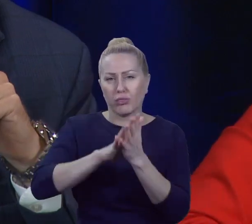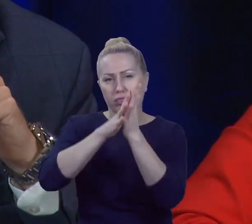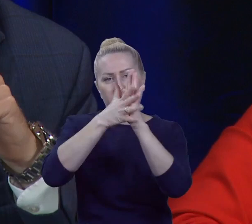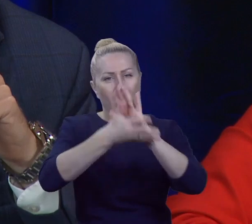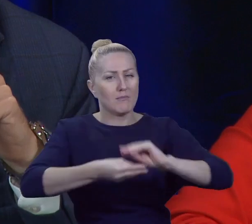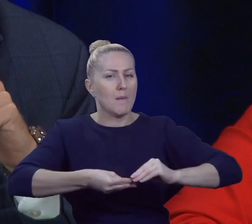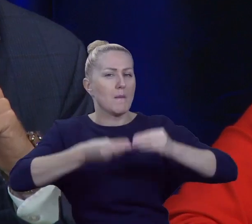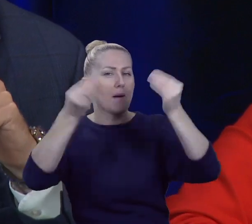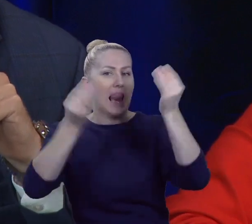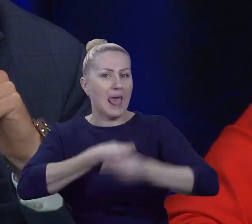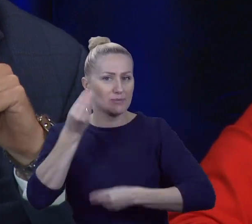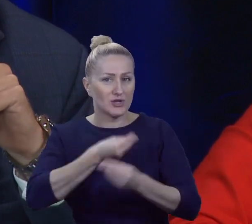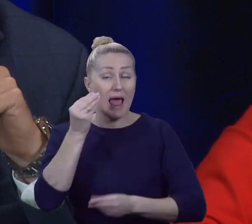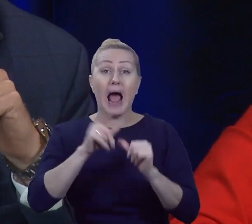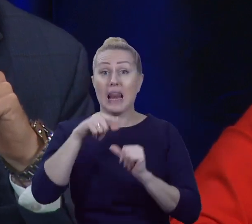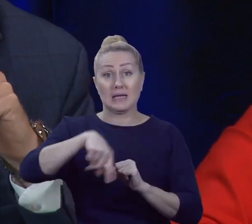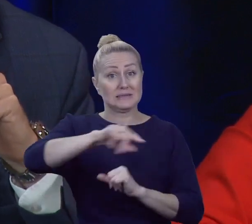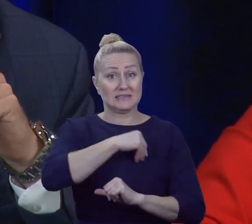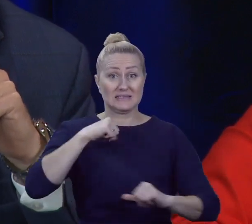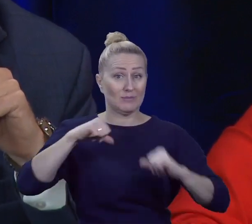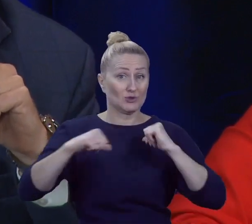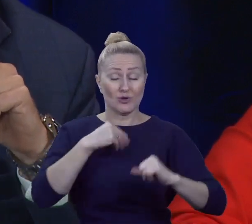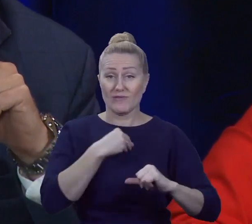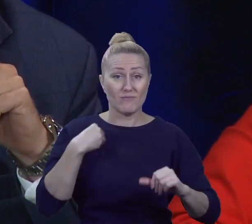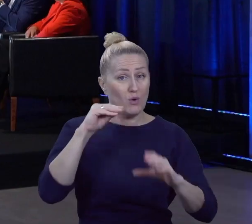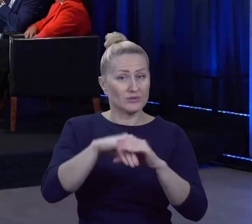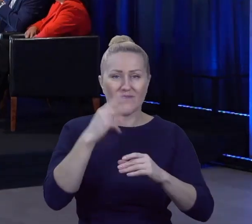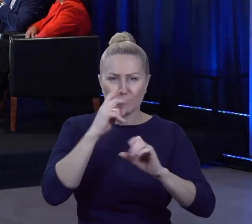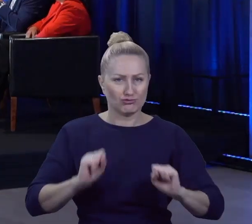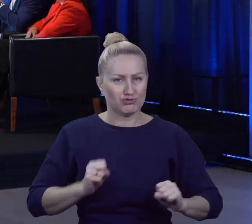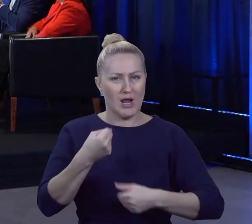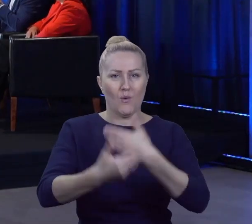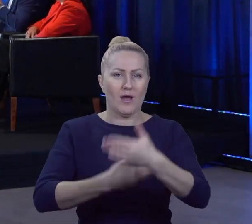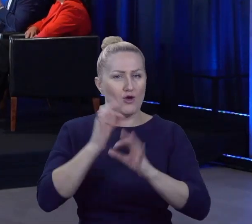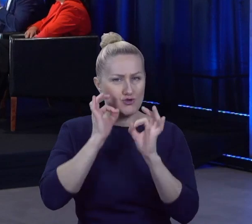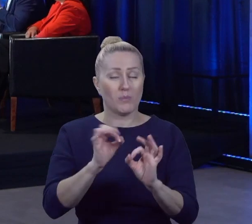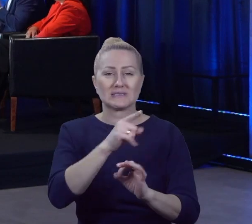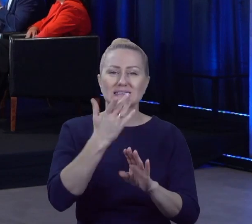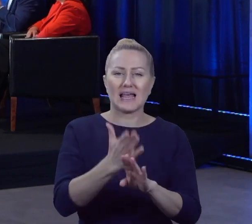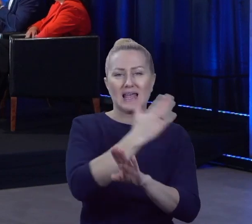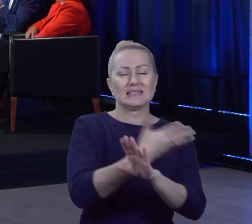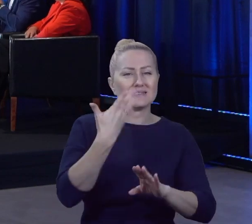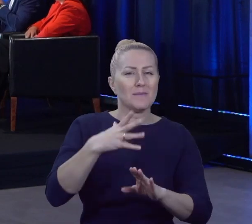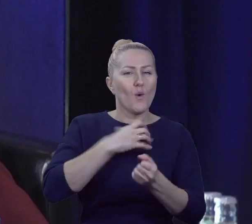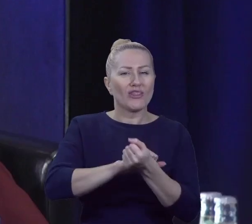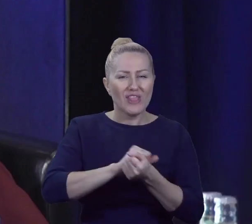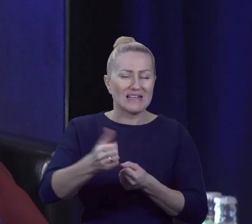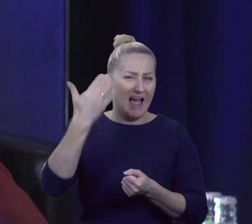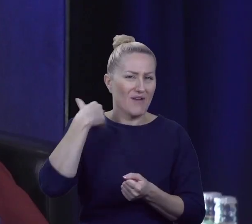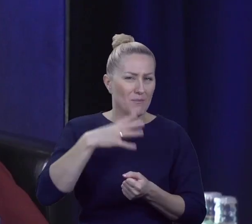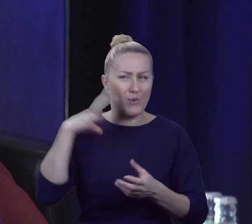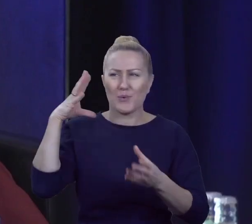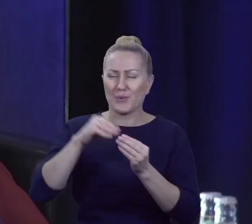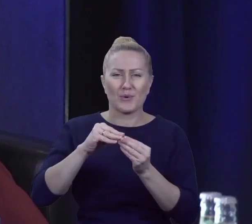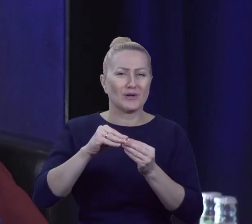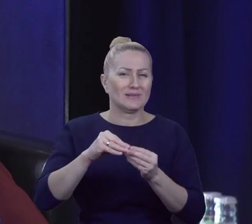akurat samorząd w Polsce działa bardzo dobrze. Chciał być, chciano go zepsuć i starano się go zepsuć przez ostatnie